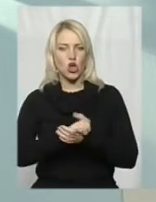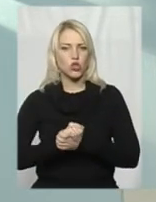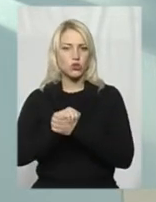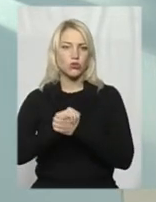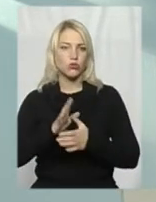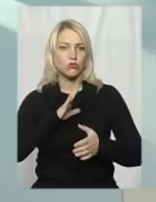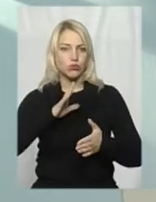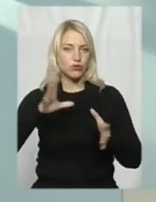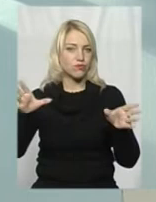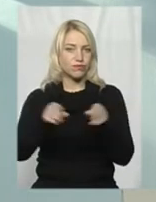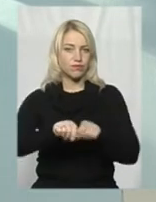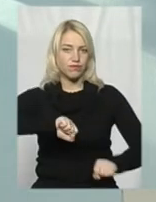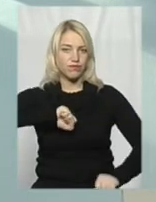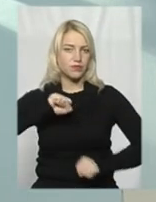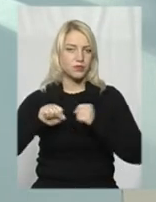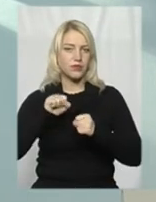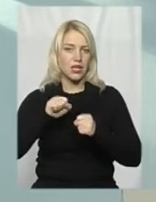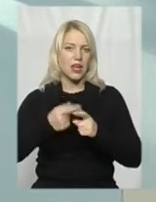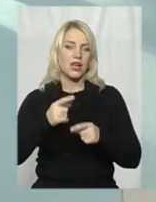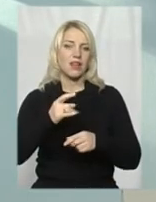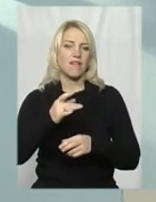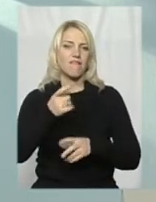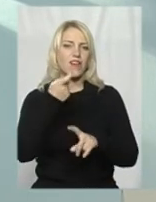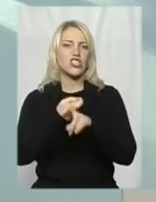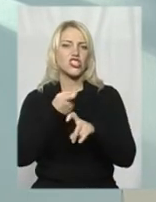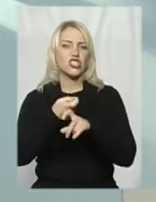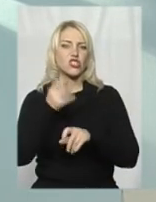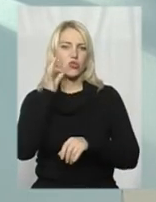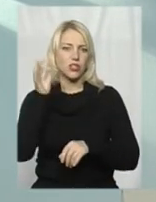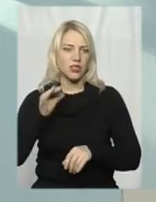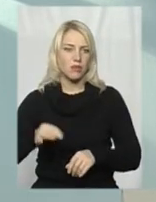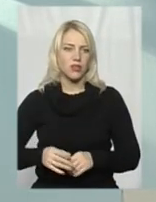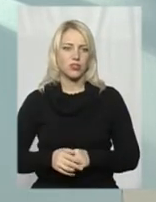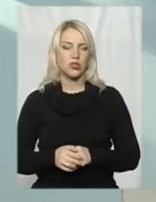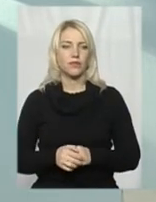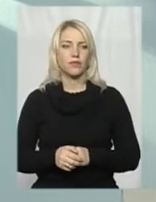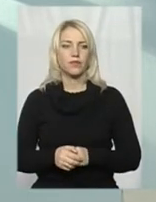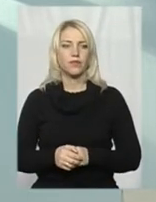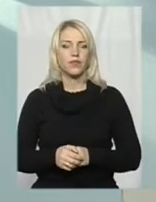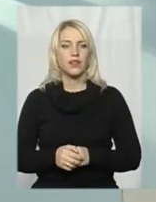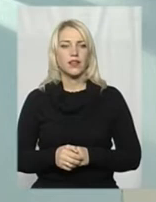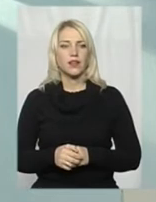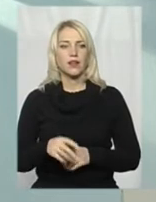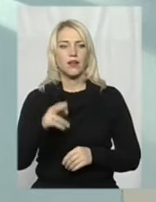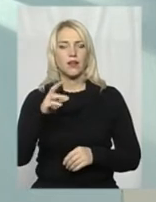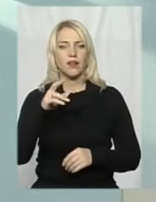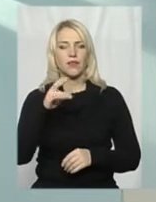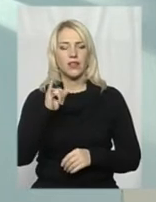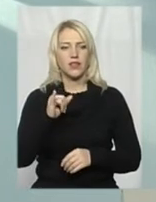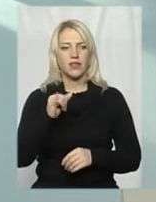Німеччини, як казав Сталін, дружба скріплюється кров'ю, це про спільний